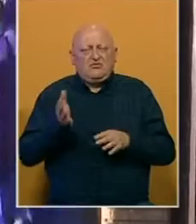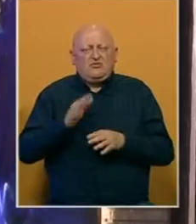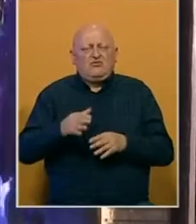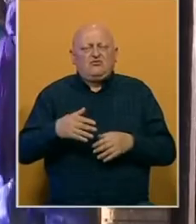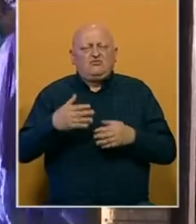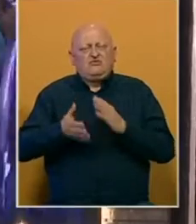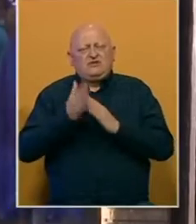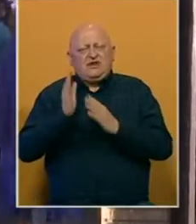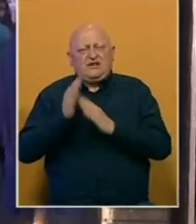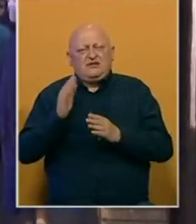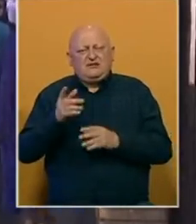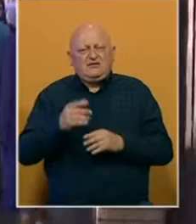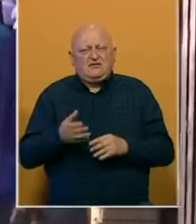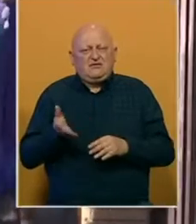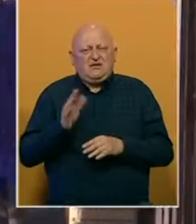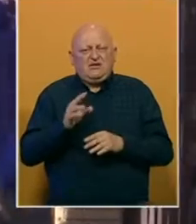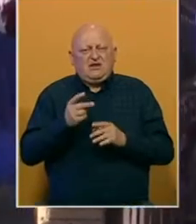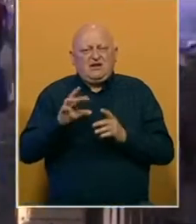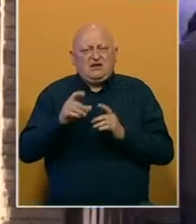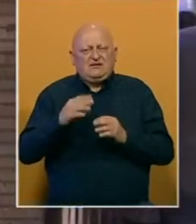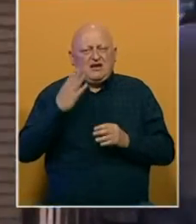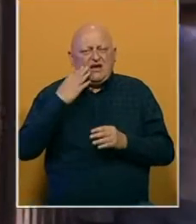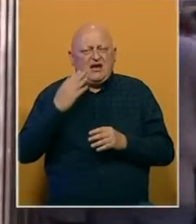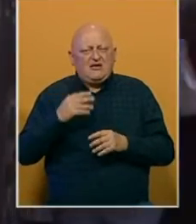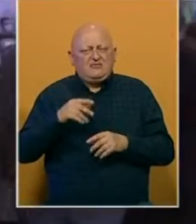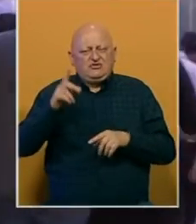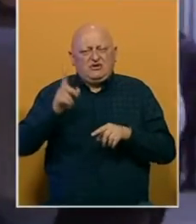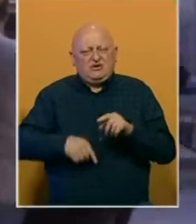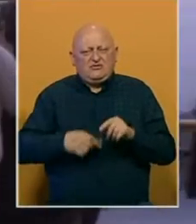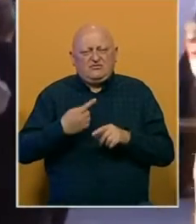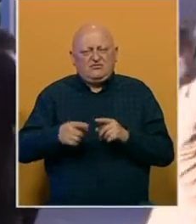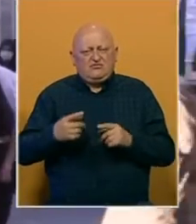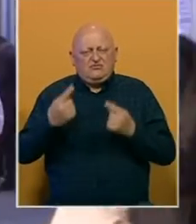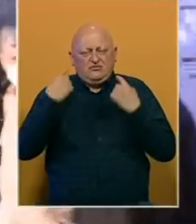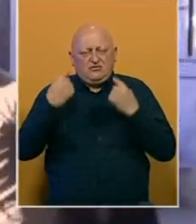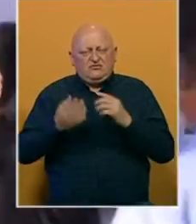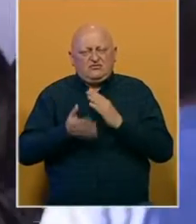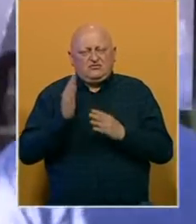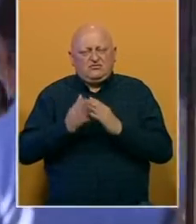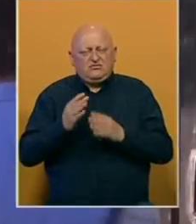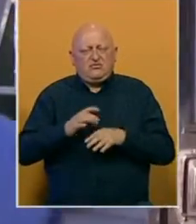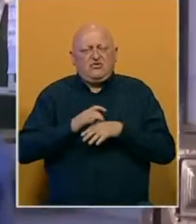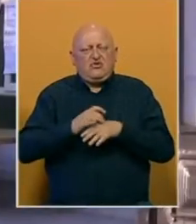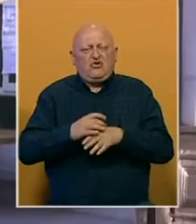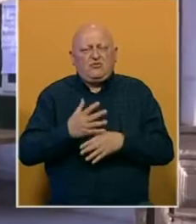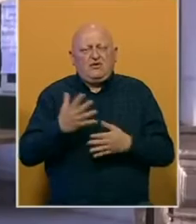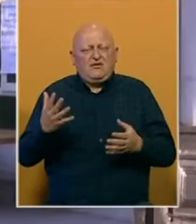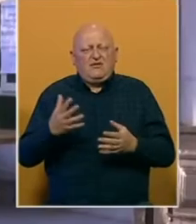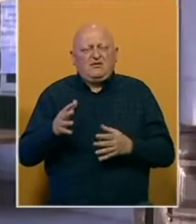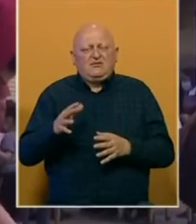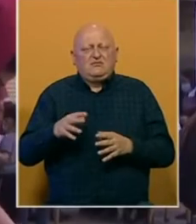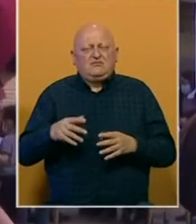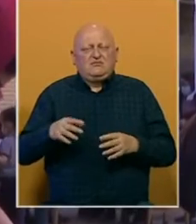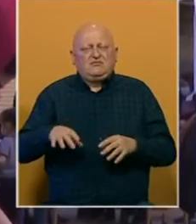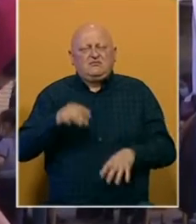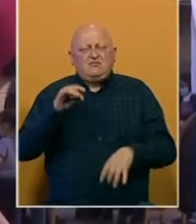pogubljenjima. Kandidatura Raisija koji je pod američkim sankcijama zbog uloge u masovnim pogubljenjima dovela je do velike apatije i među